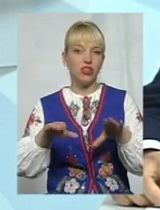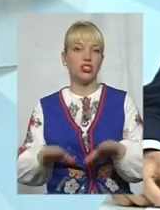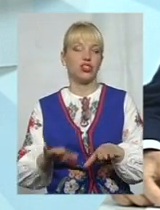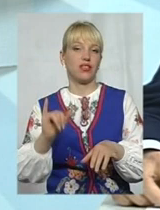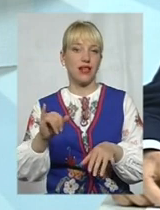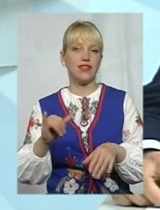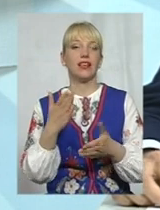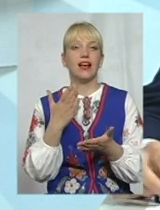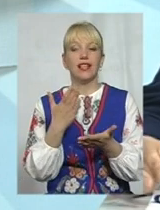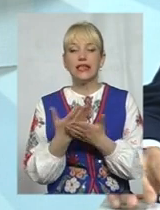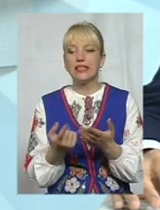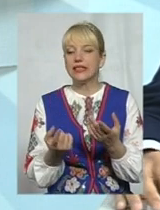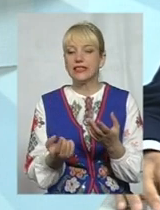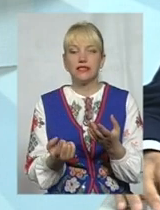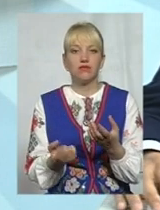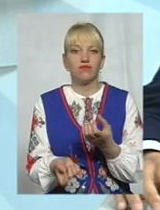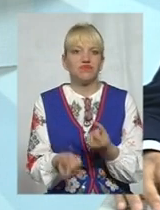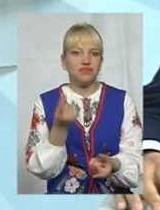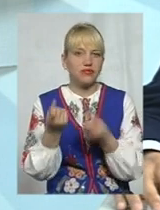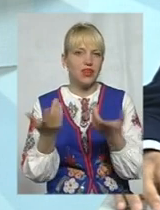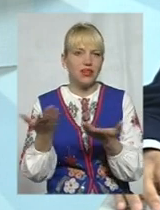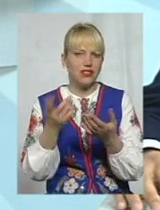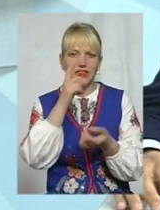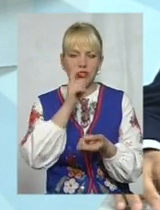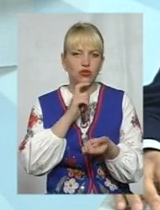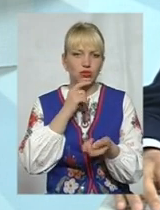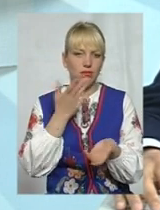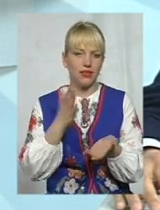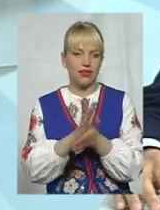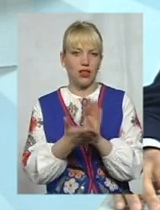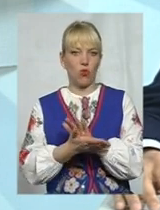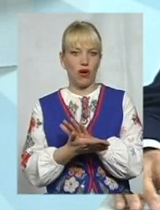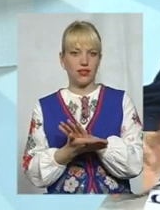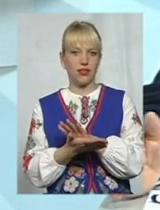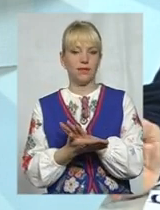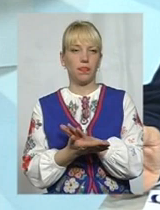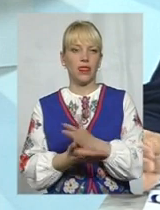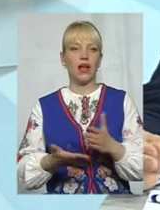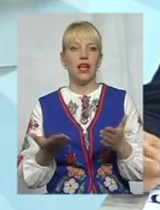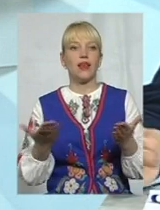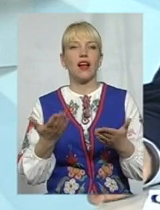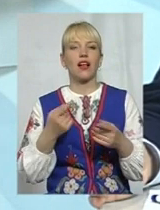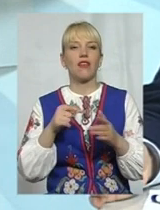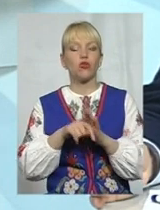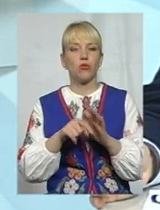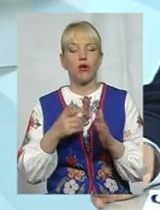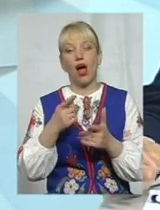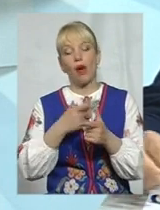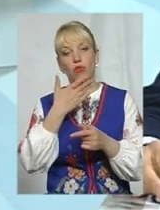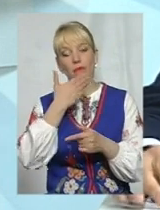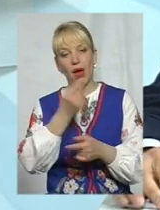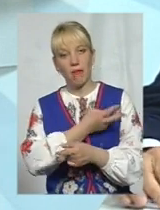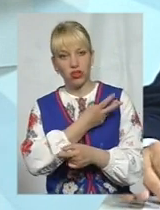десь зустрічається якась така незрозуміла ситуація, яка полягає в тому, що або немає бажання,